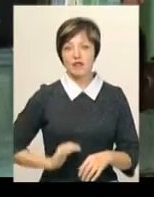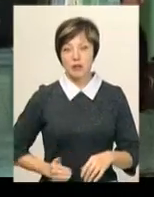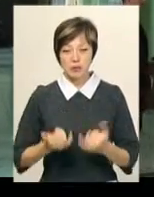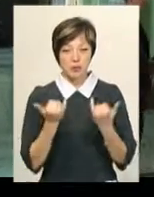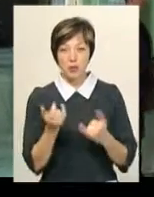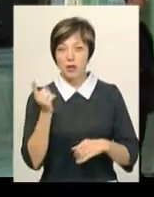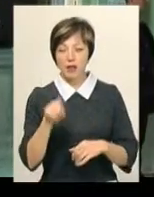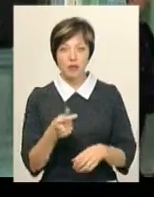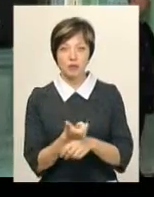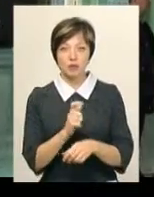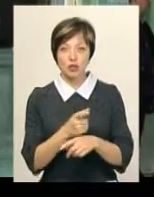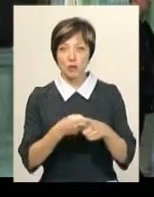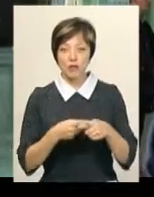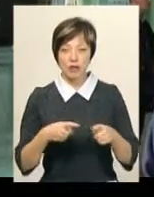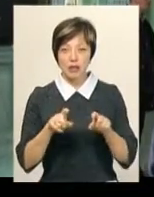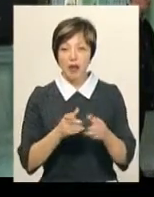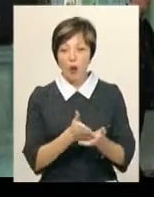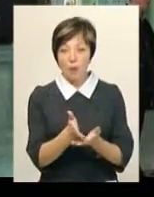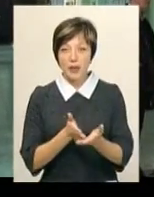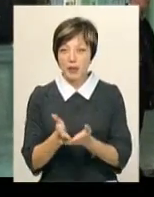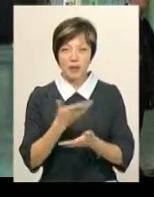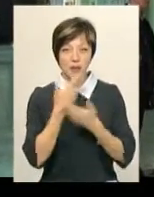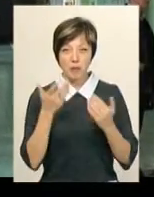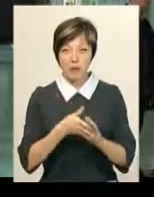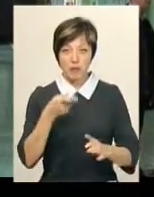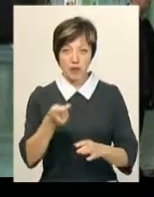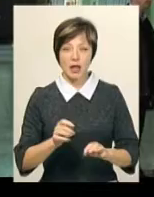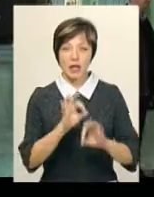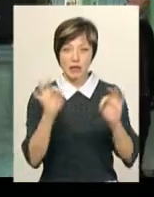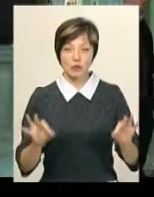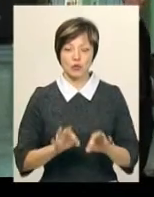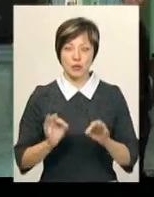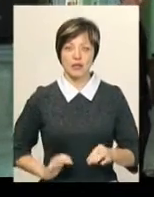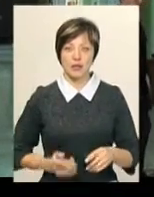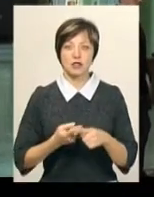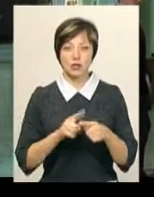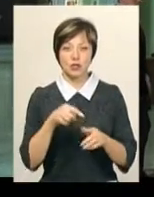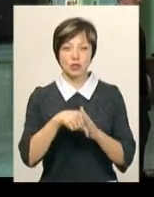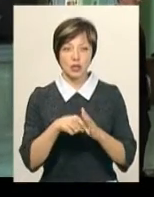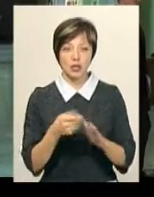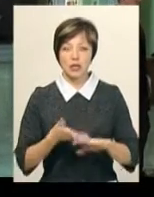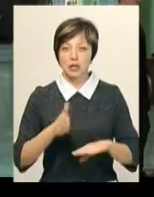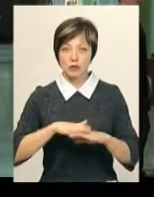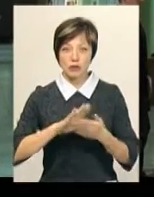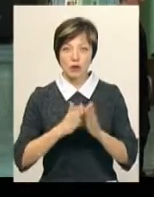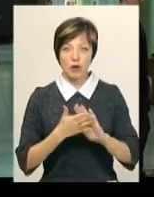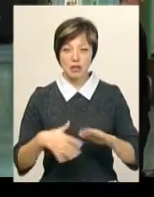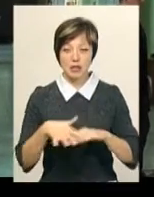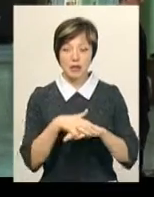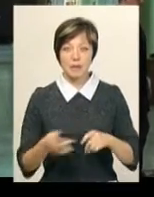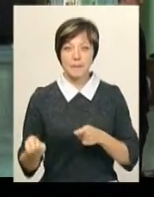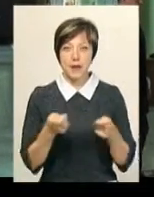Сьогодні навіть більше, ніж на половину об'єктів конкурсу не подалося жодного перевізника. Це говорить про кризову ситуацію на ринку